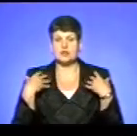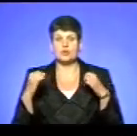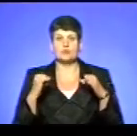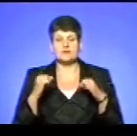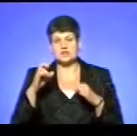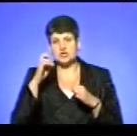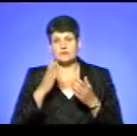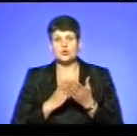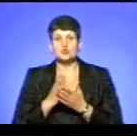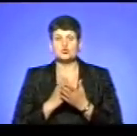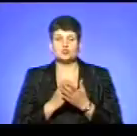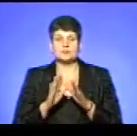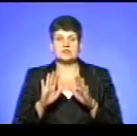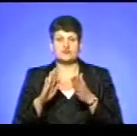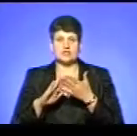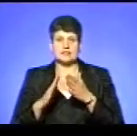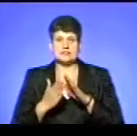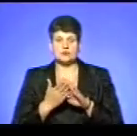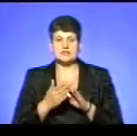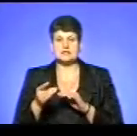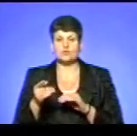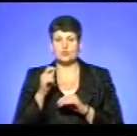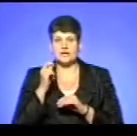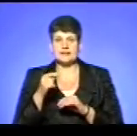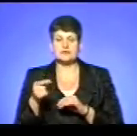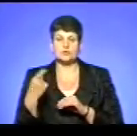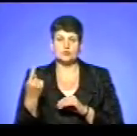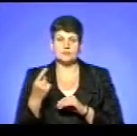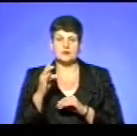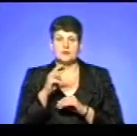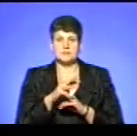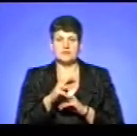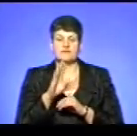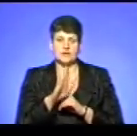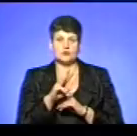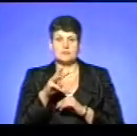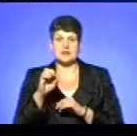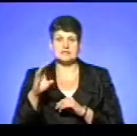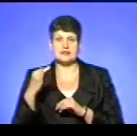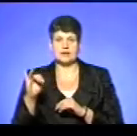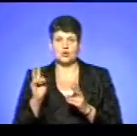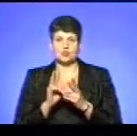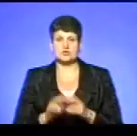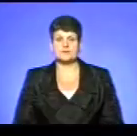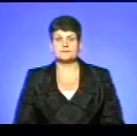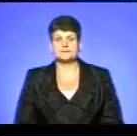управління Державної служби з надзвичайних ситуацій України Тернопільської області Віктором Маслеєм. До зустрічі в ефірі.